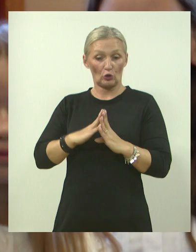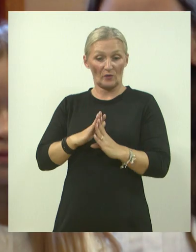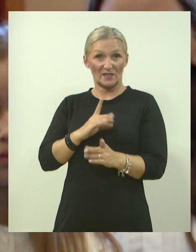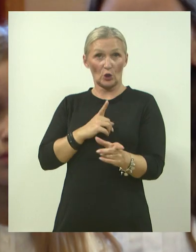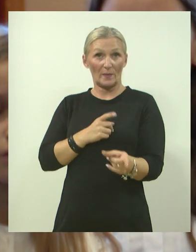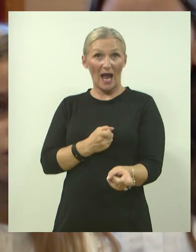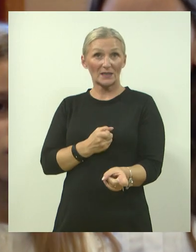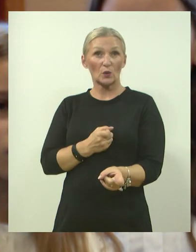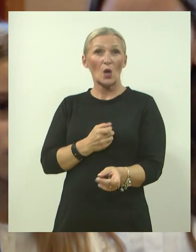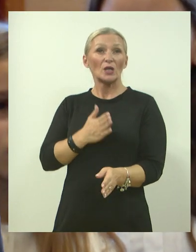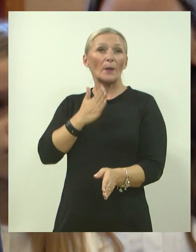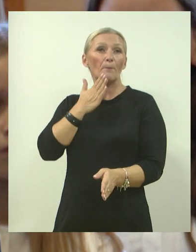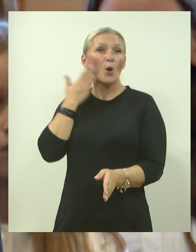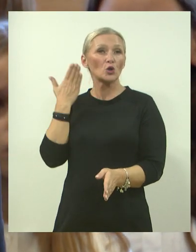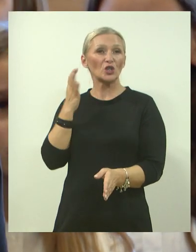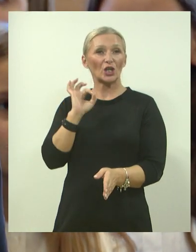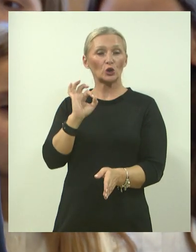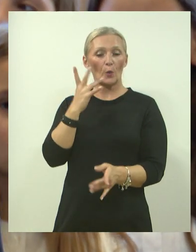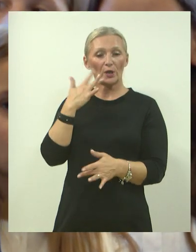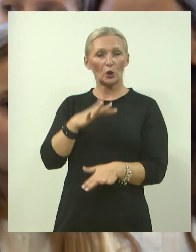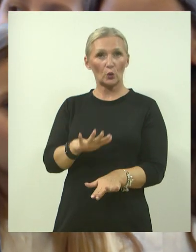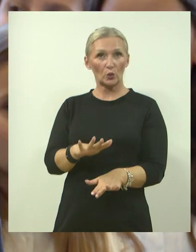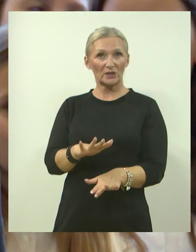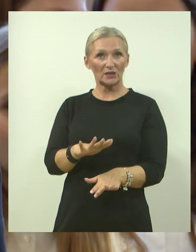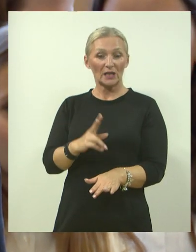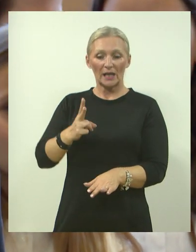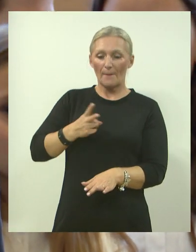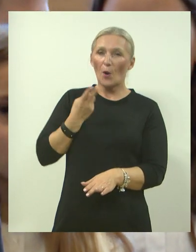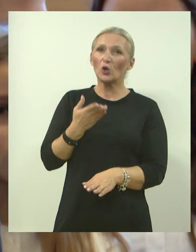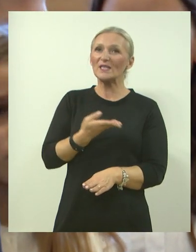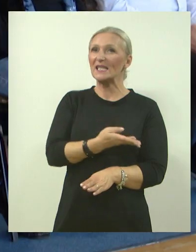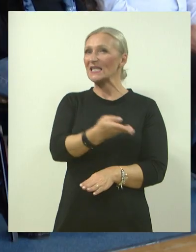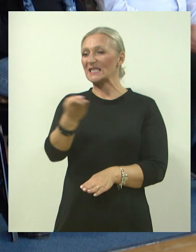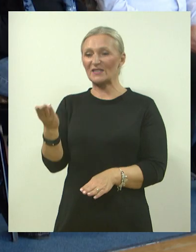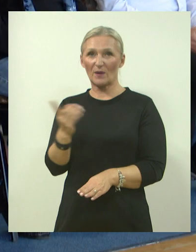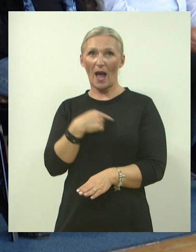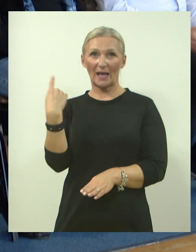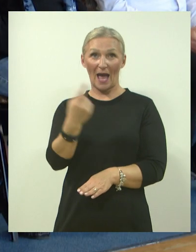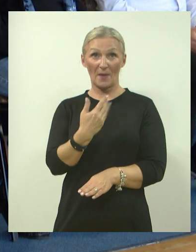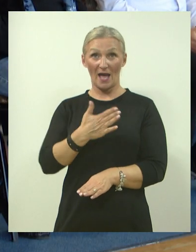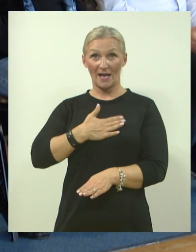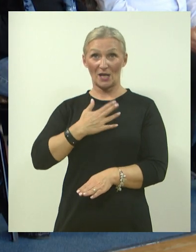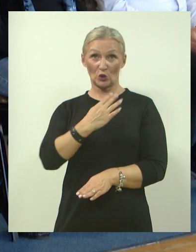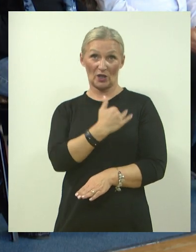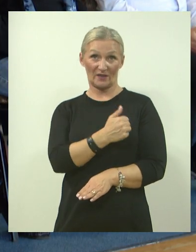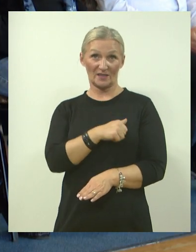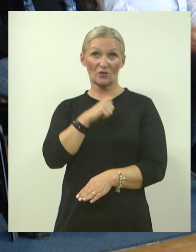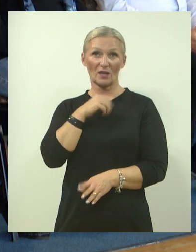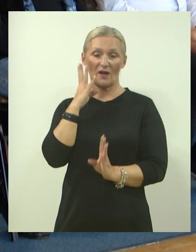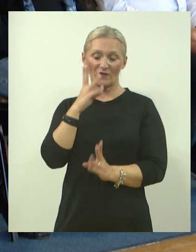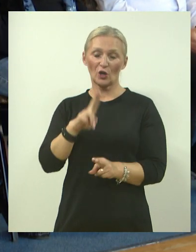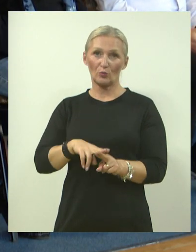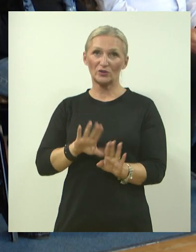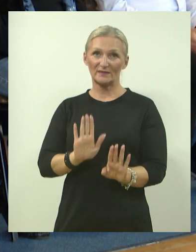ljudi i pošteni na ponos svima nama u našoj Hrvatskoj. I vjerujem da će tako biti.